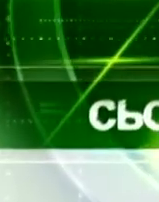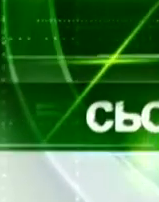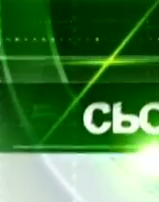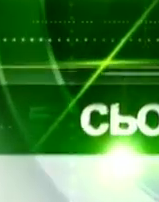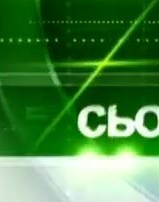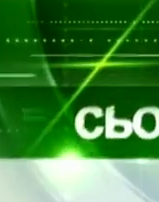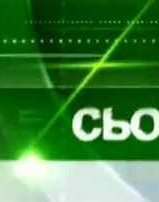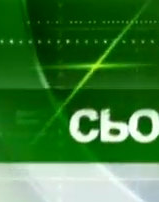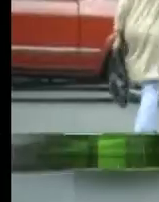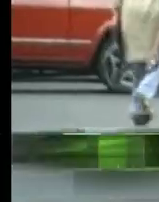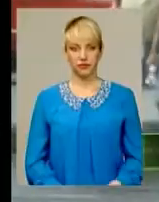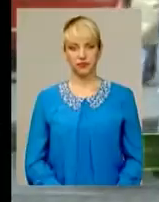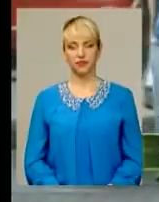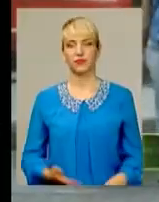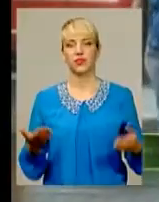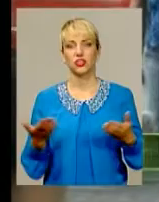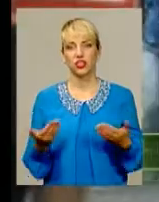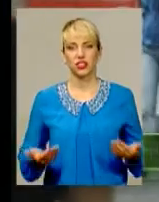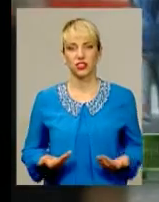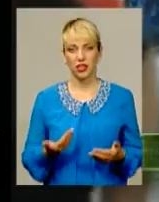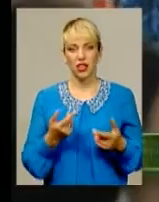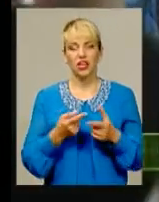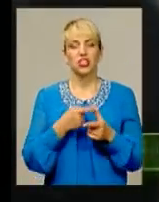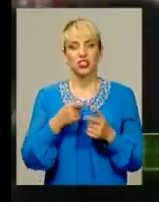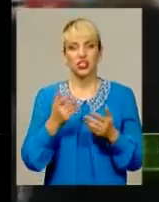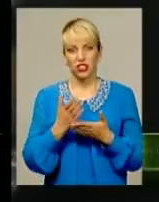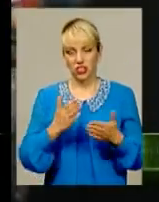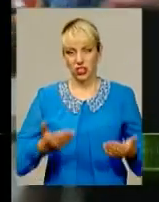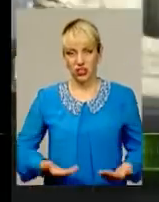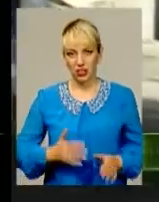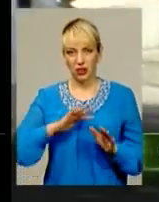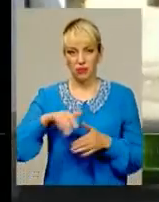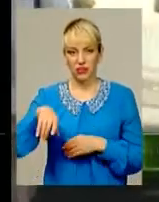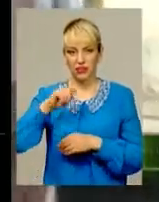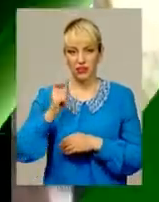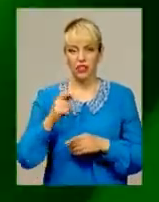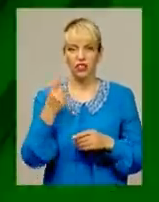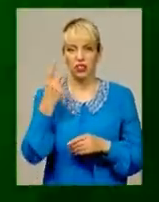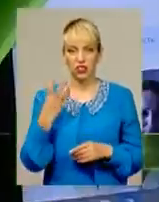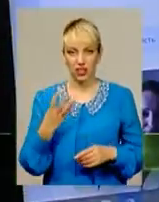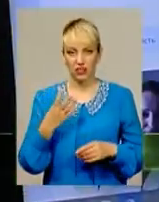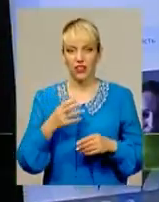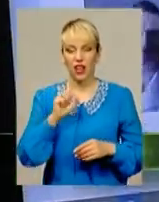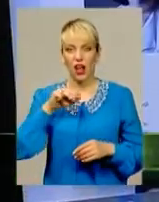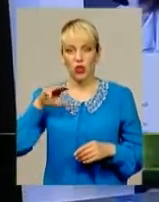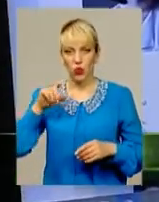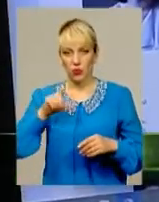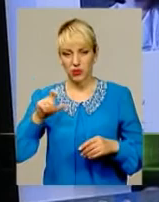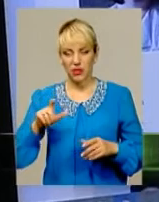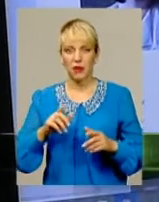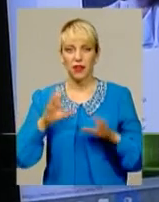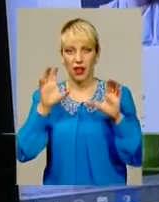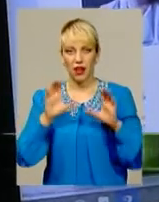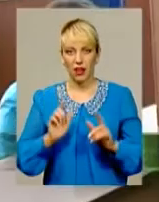Музика Чи є життя після війни? Менше четверті АТОвці в краю нині легально працевлаштовані. На прийом до лікаря